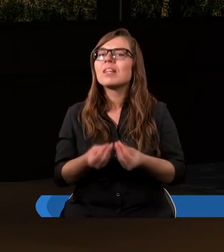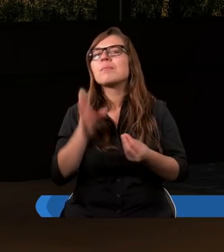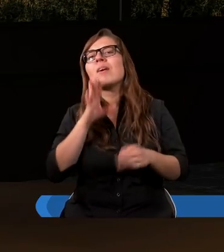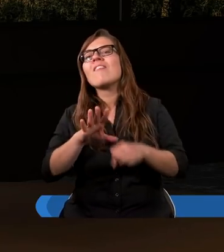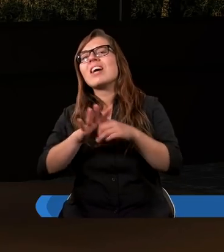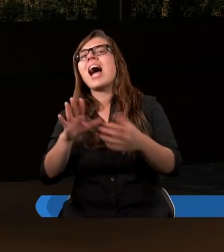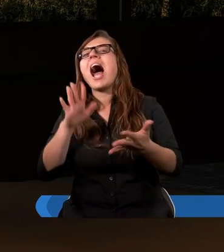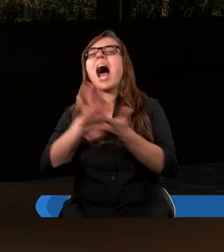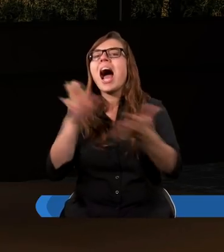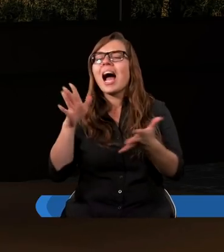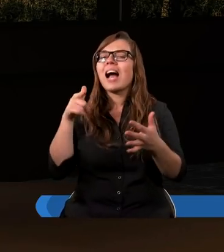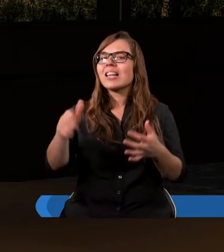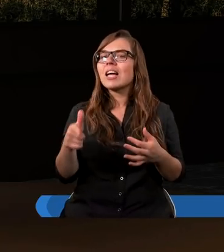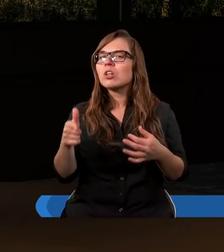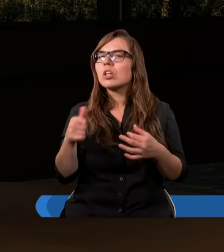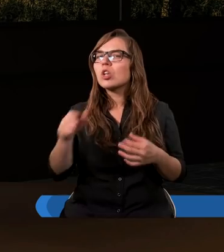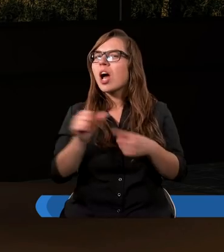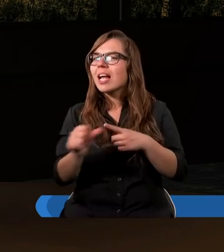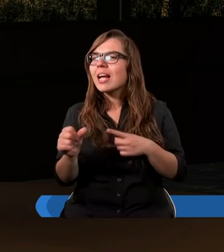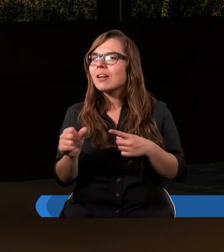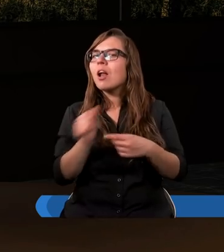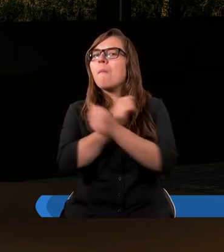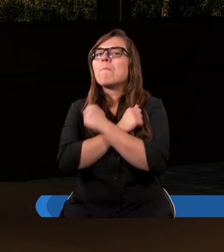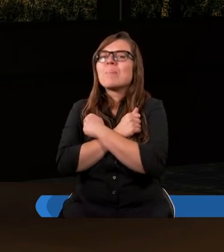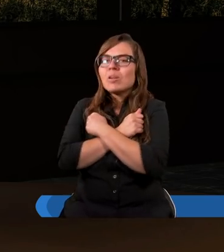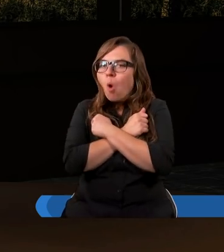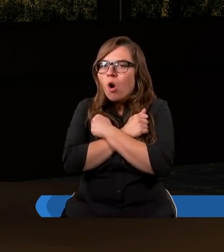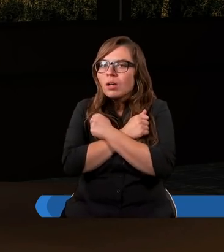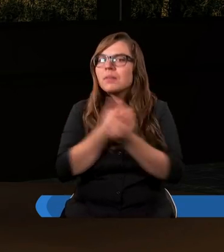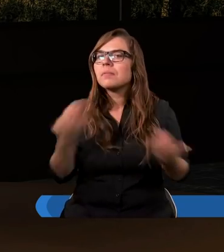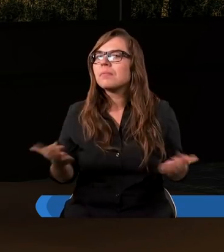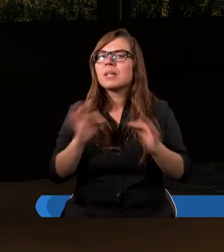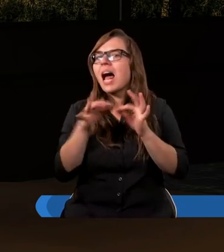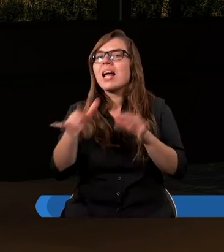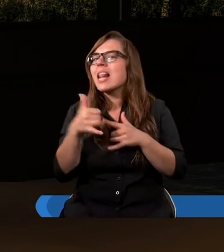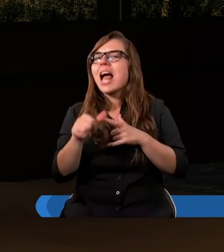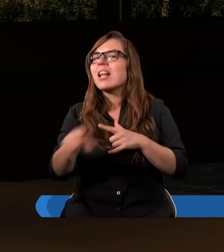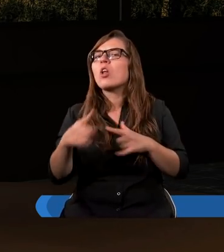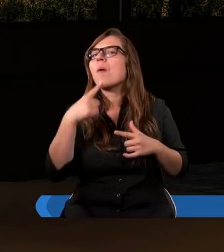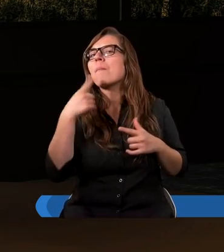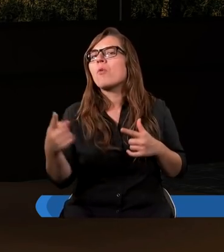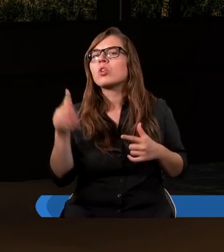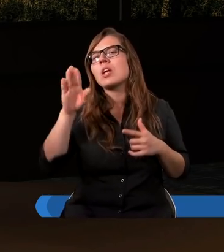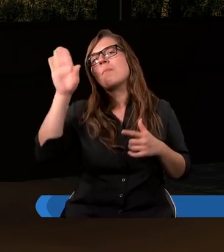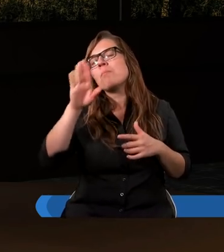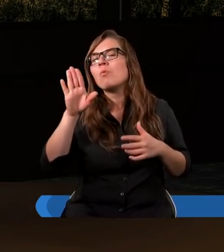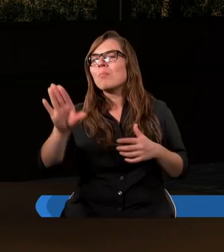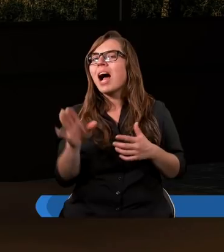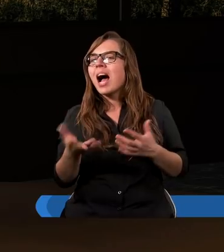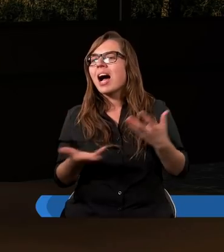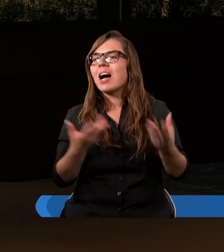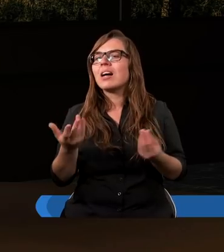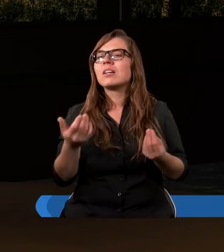charakterze, a ten charakter to jest miłość. Nawet nie jest powiedziane, że Bóg ma cechę i